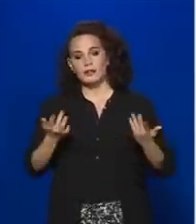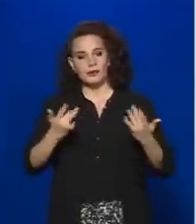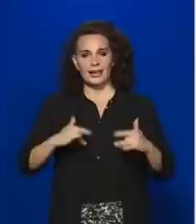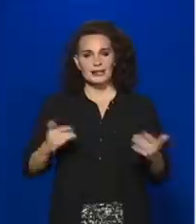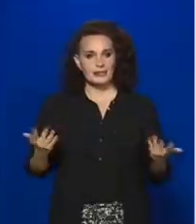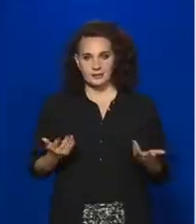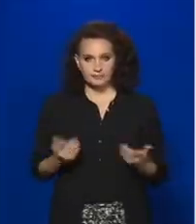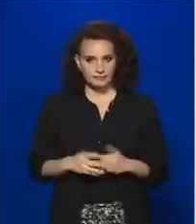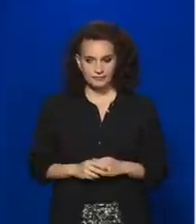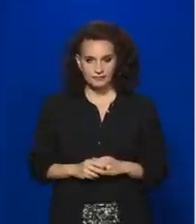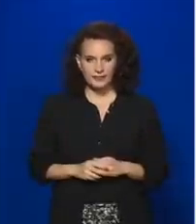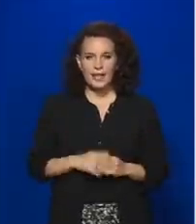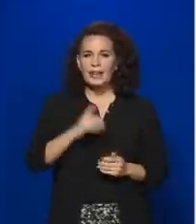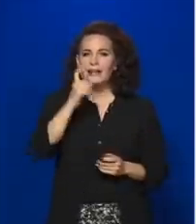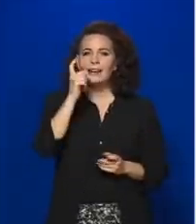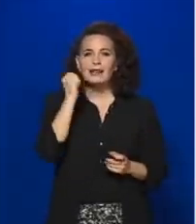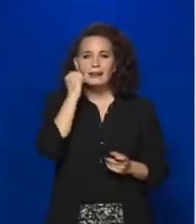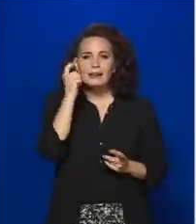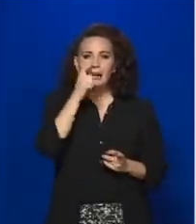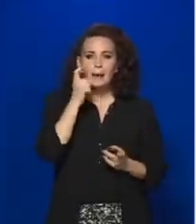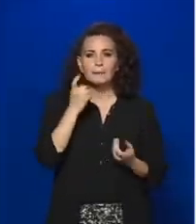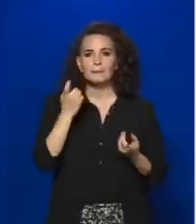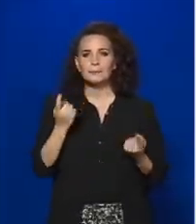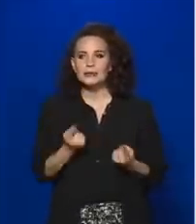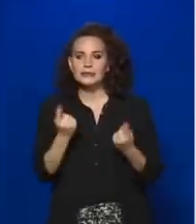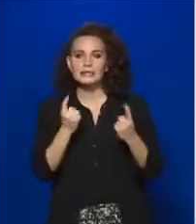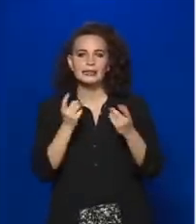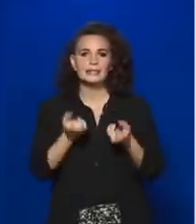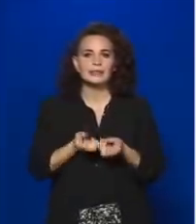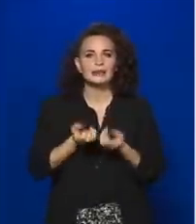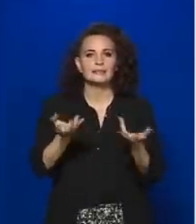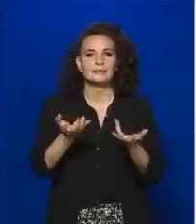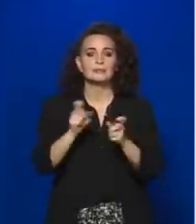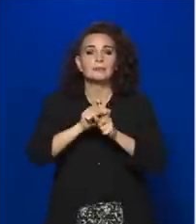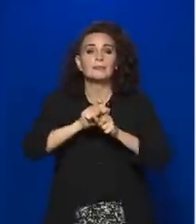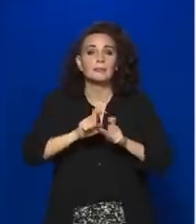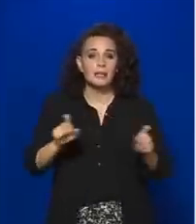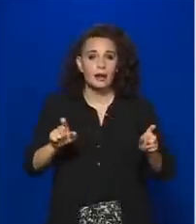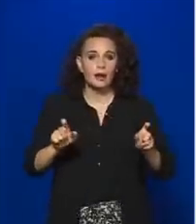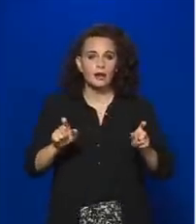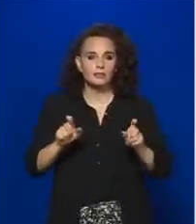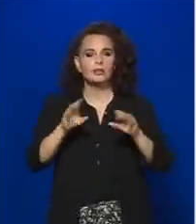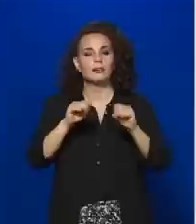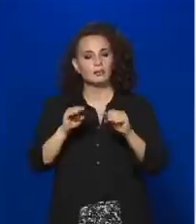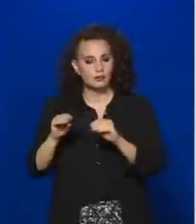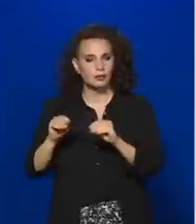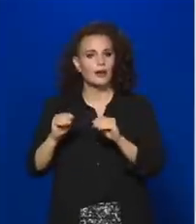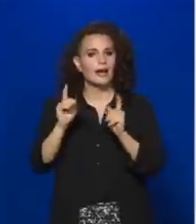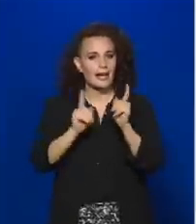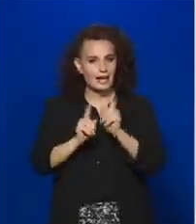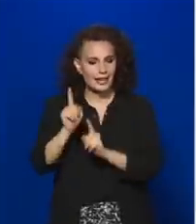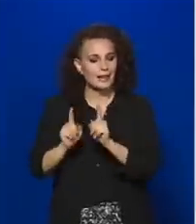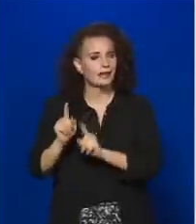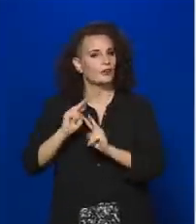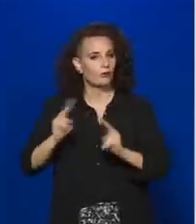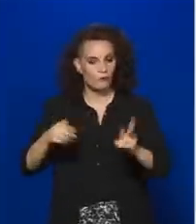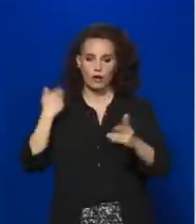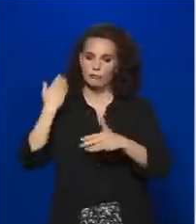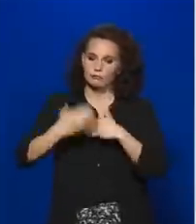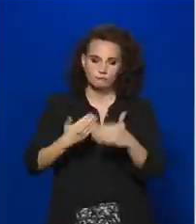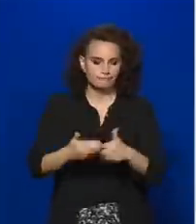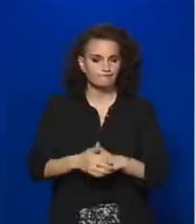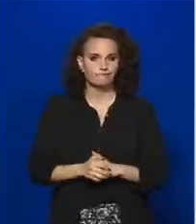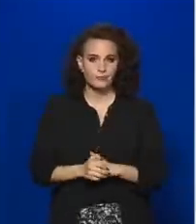rémhírterjesztés miatt is több tucat eljárás van folyamatban, illetve